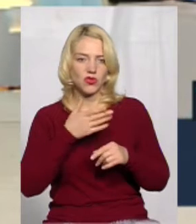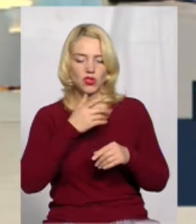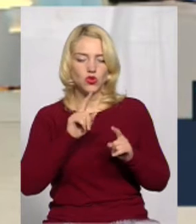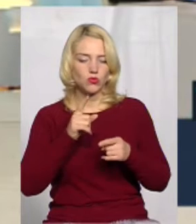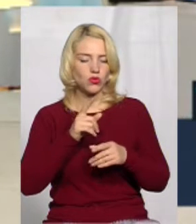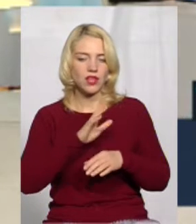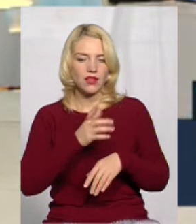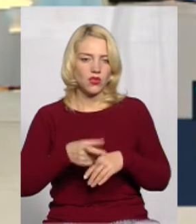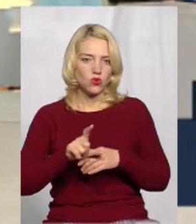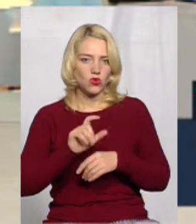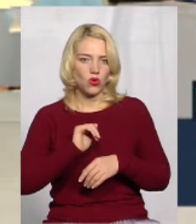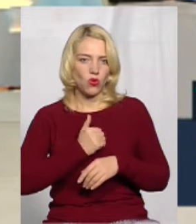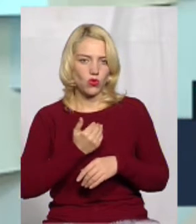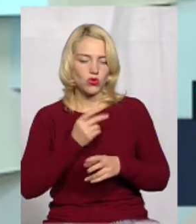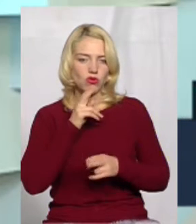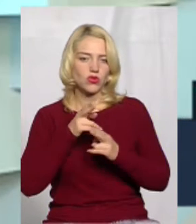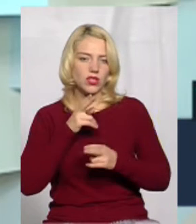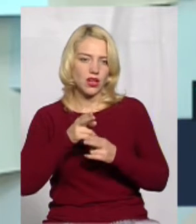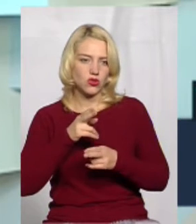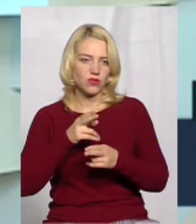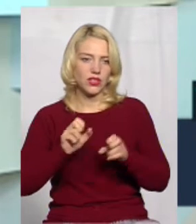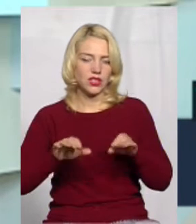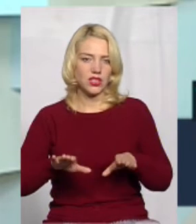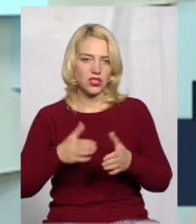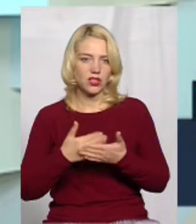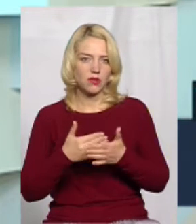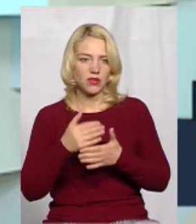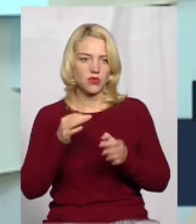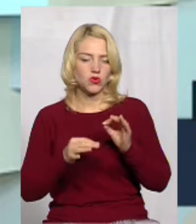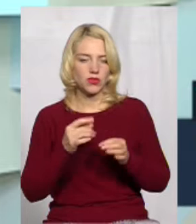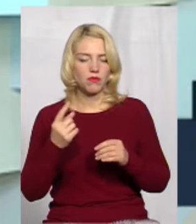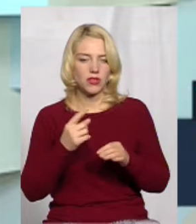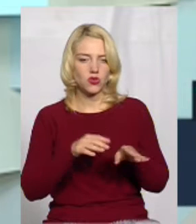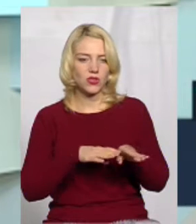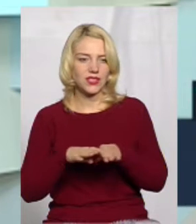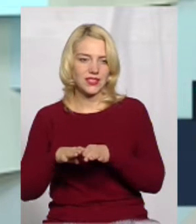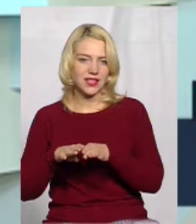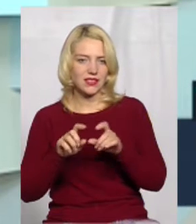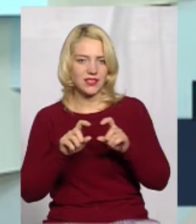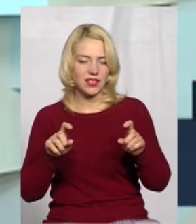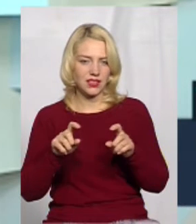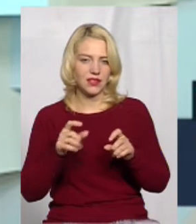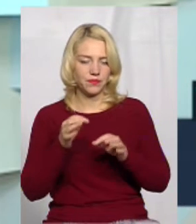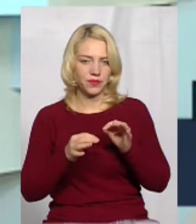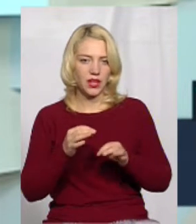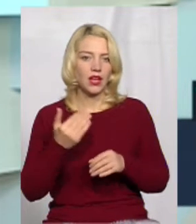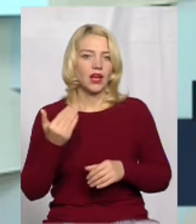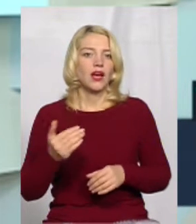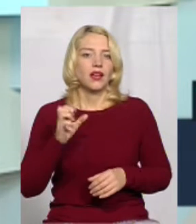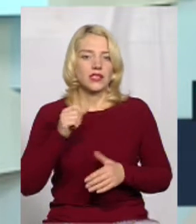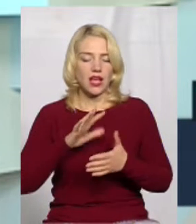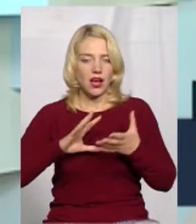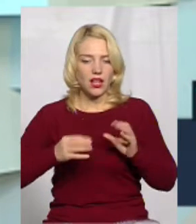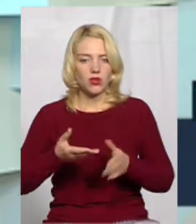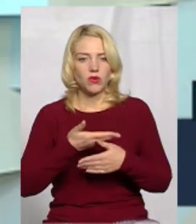чомусь хочуть оскаржувати рішення, наприклад, суддів першої інстанції. В загальному ми